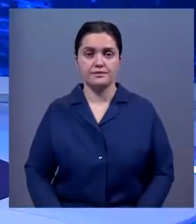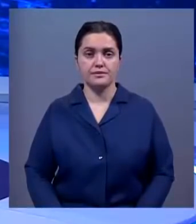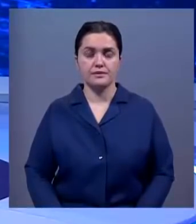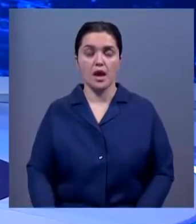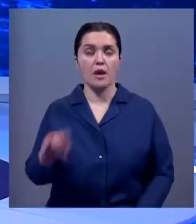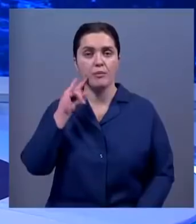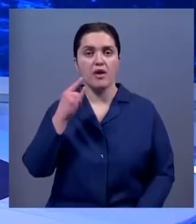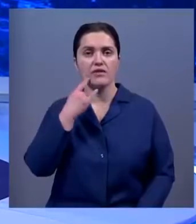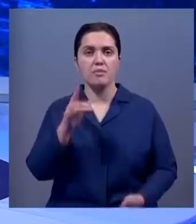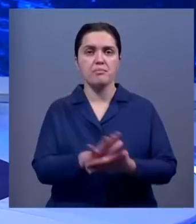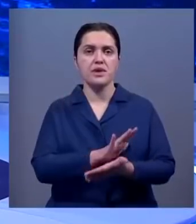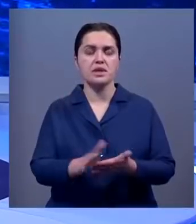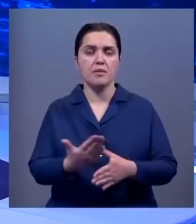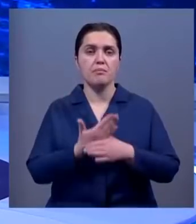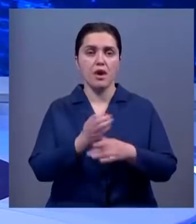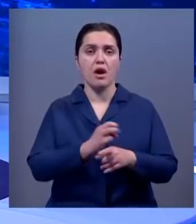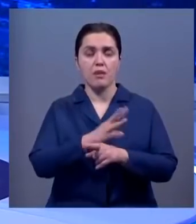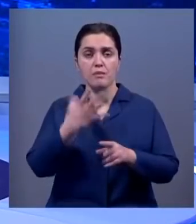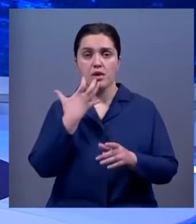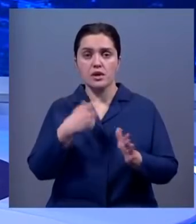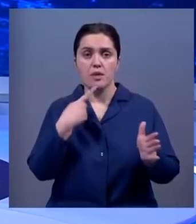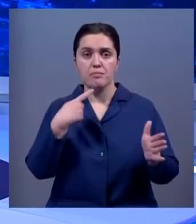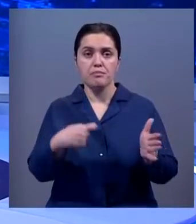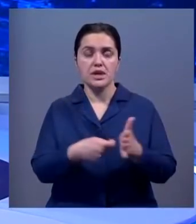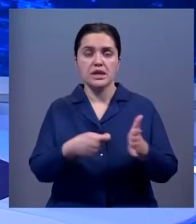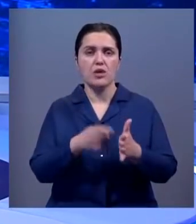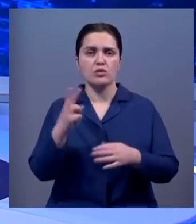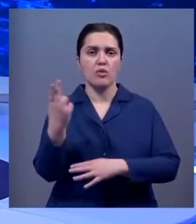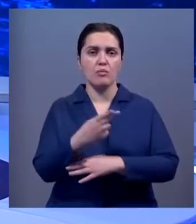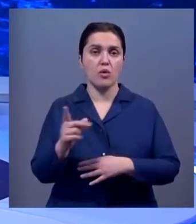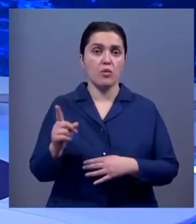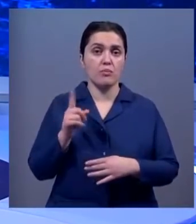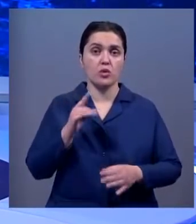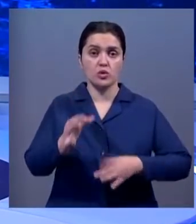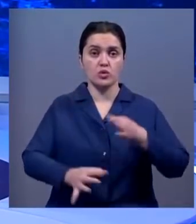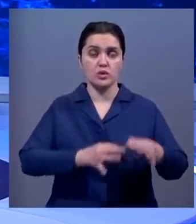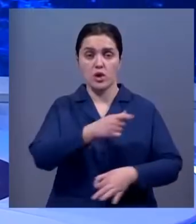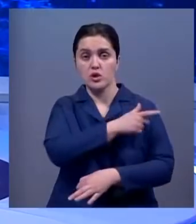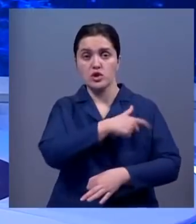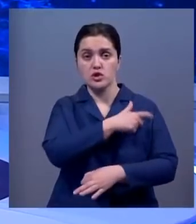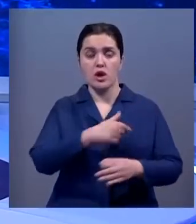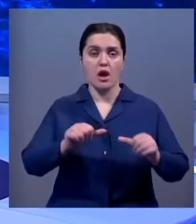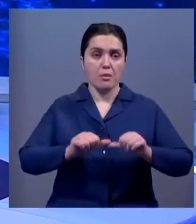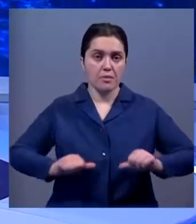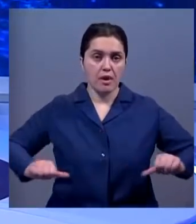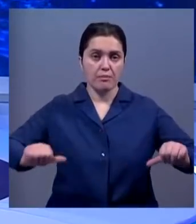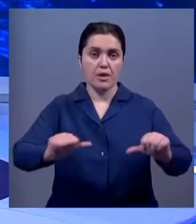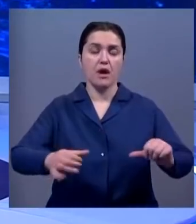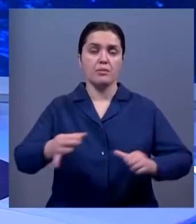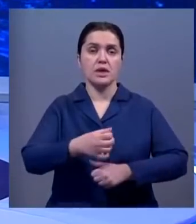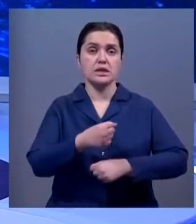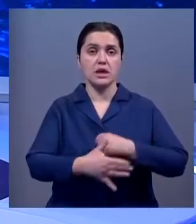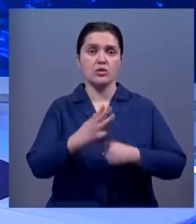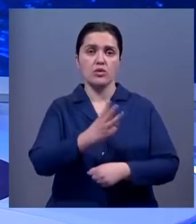Владарские волонтеры обеспечивают горячим питанием сотрудников блокпостов, которые круглые сутки дежурят по периметру областного центра. Горожан